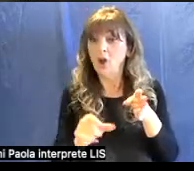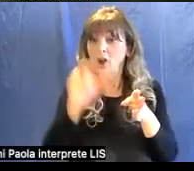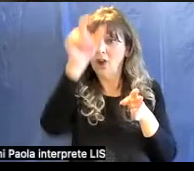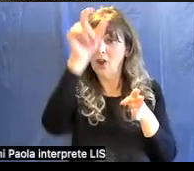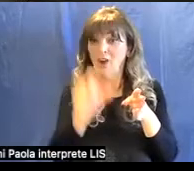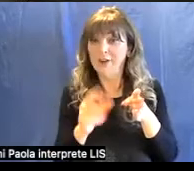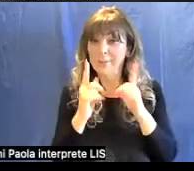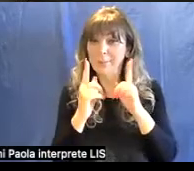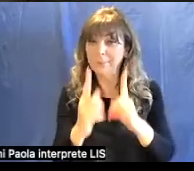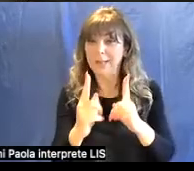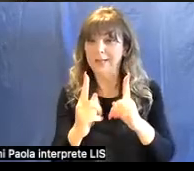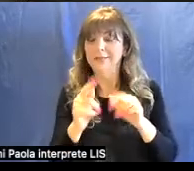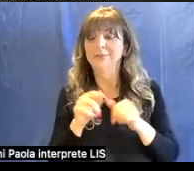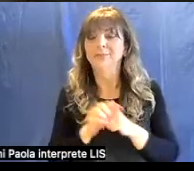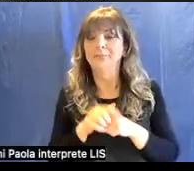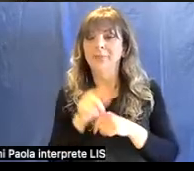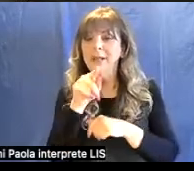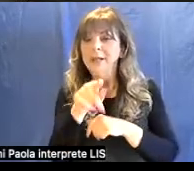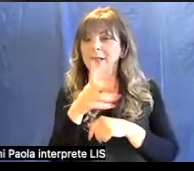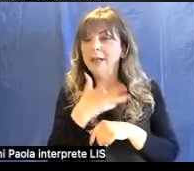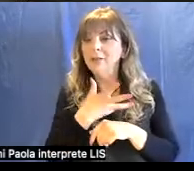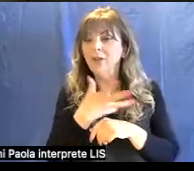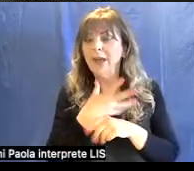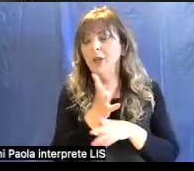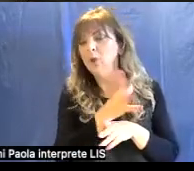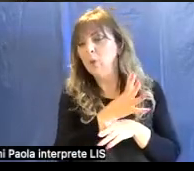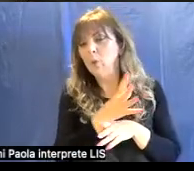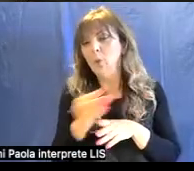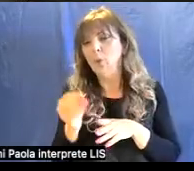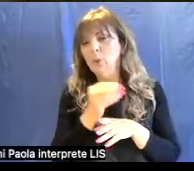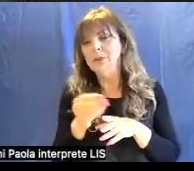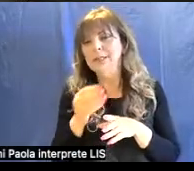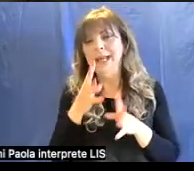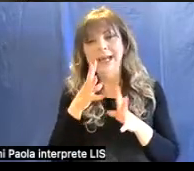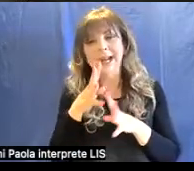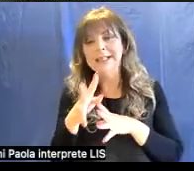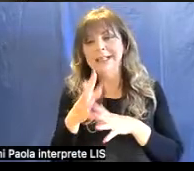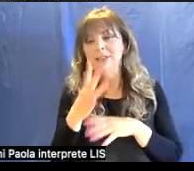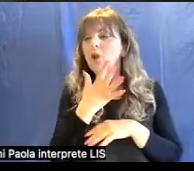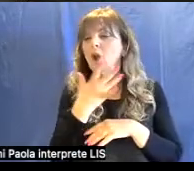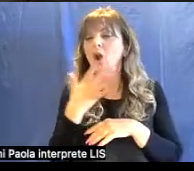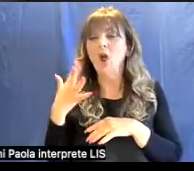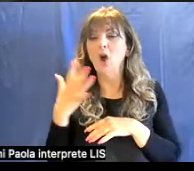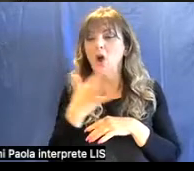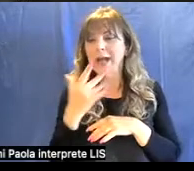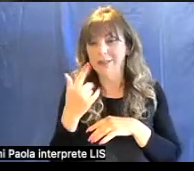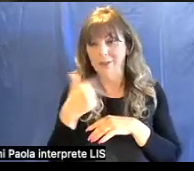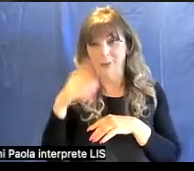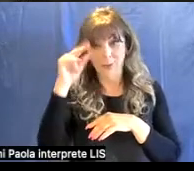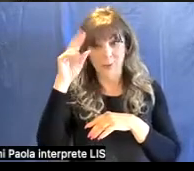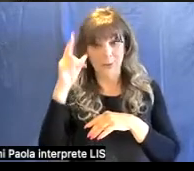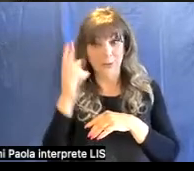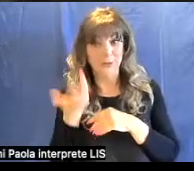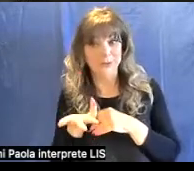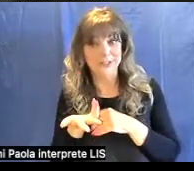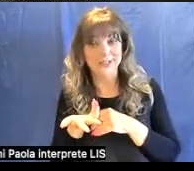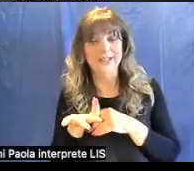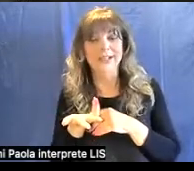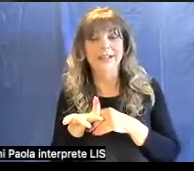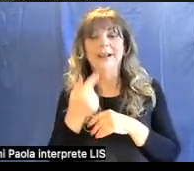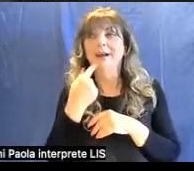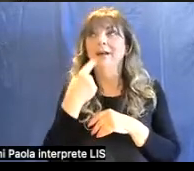che è una porzione radiazioni colorate che noi conosciamo come luce.